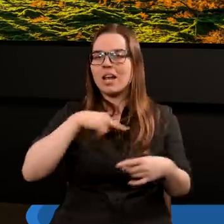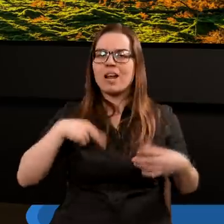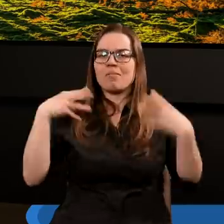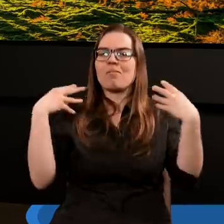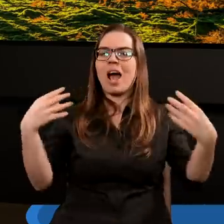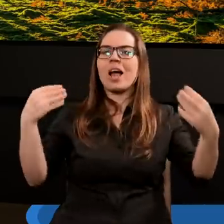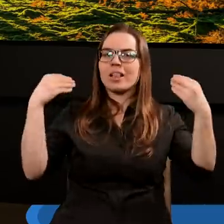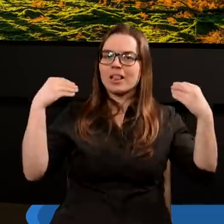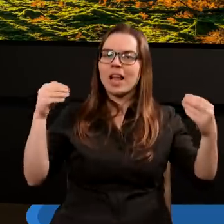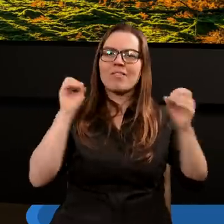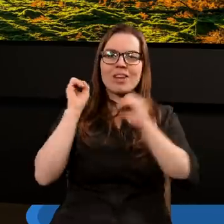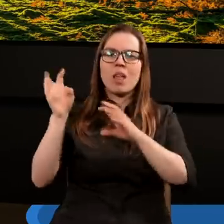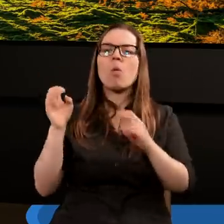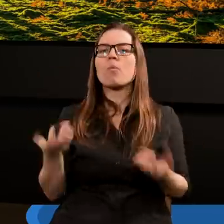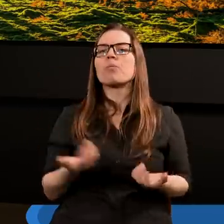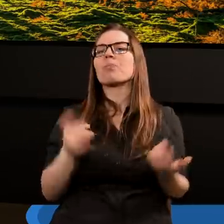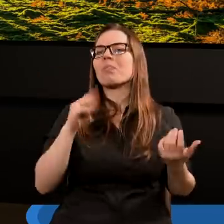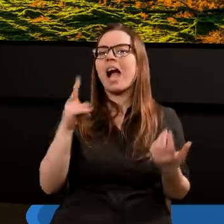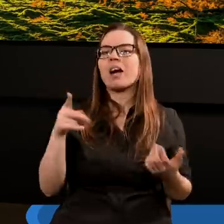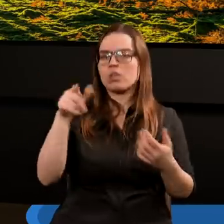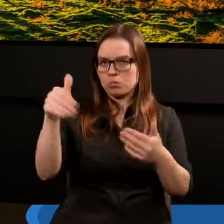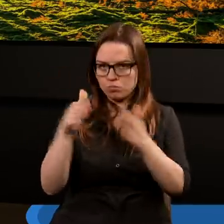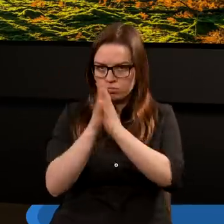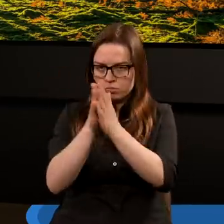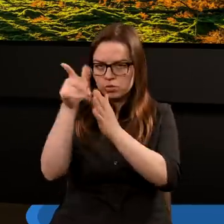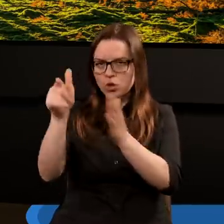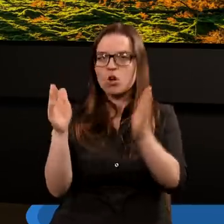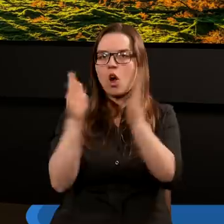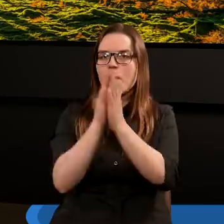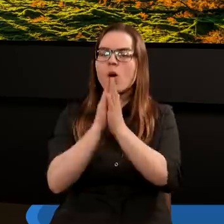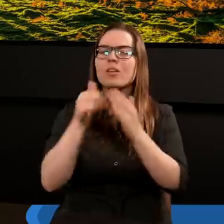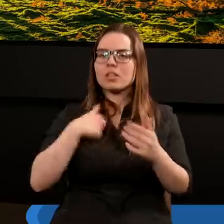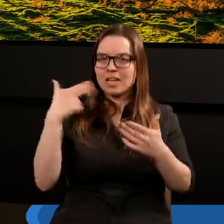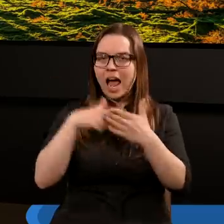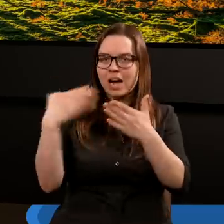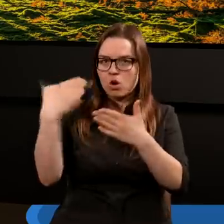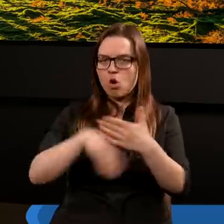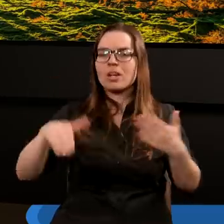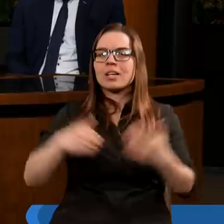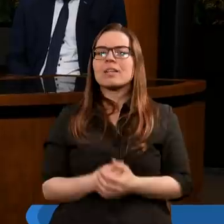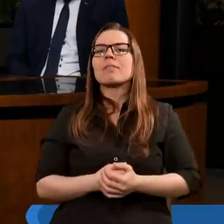fantastyczna wiadomość. Jarku, czy mogę ciebie poprosić o modlitwę na koniec?